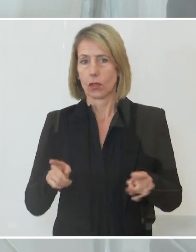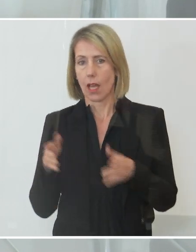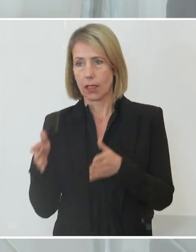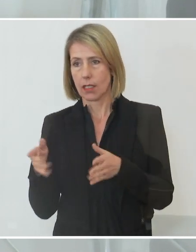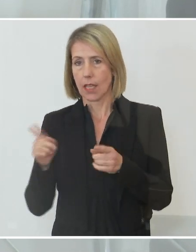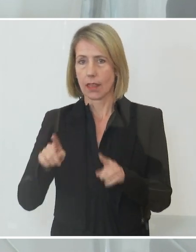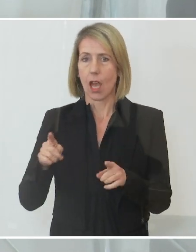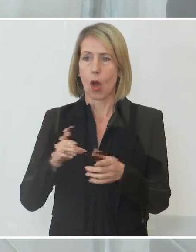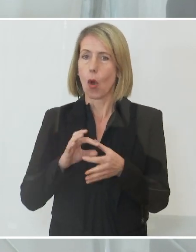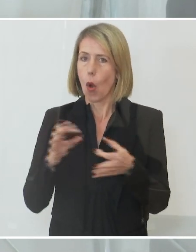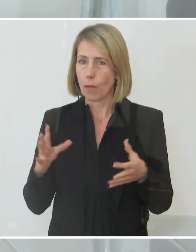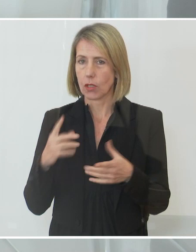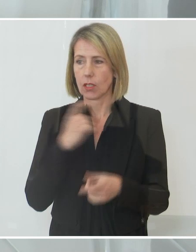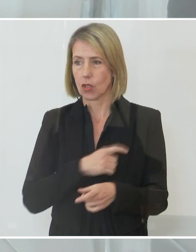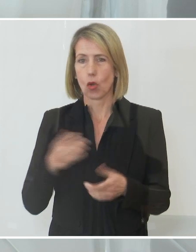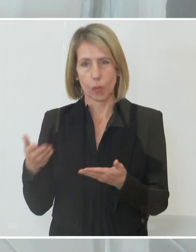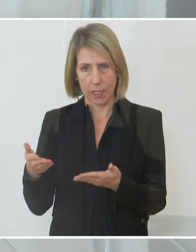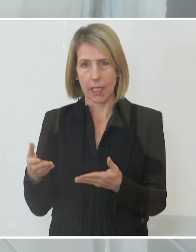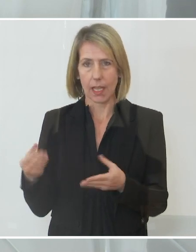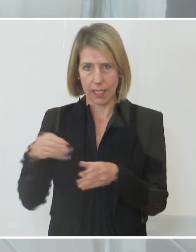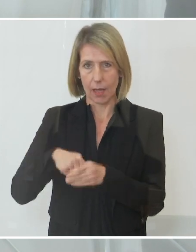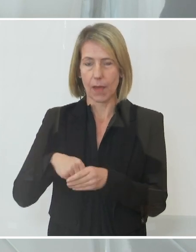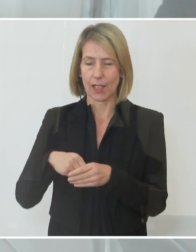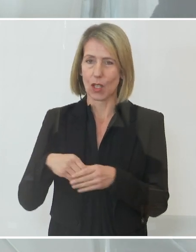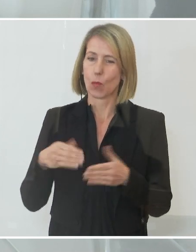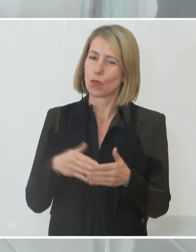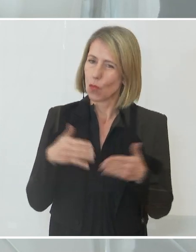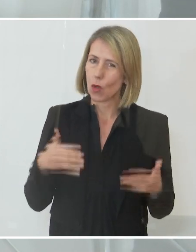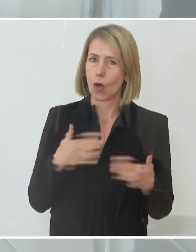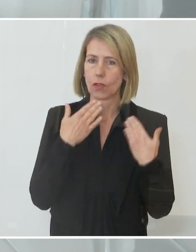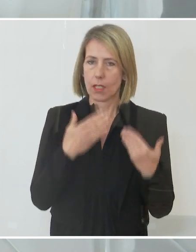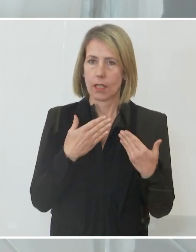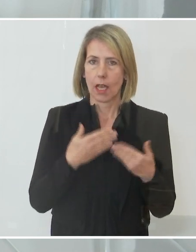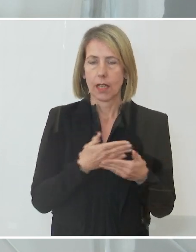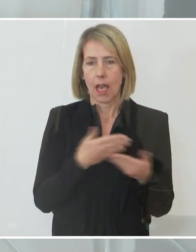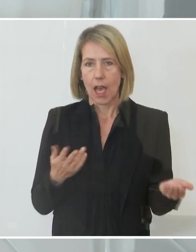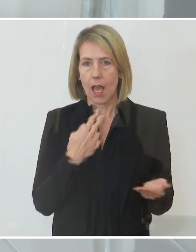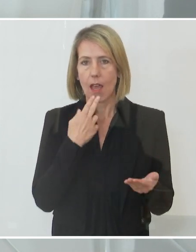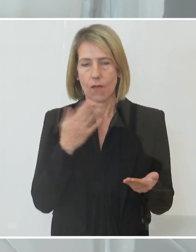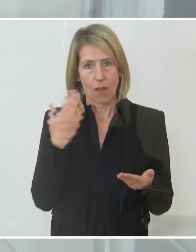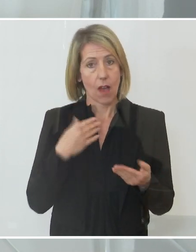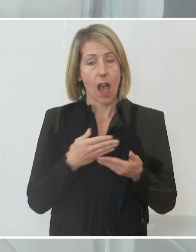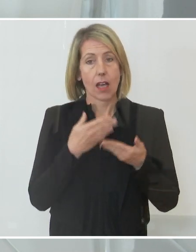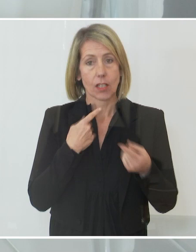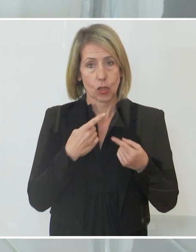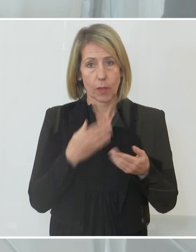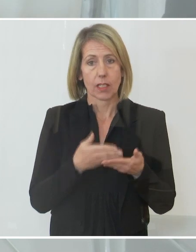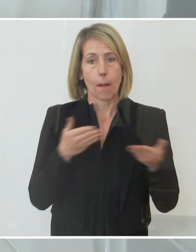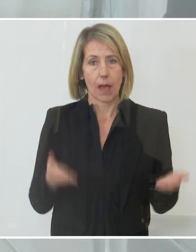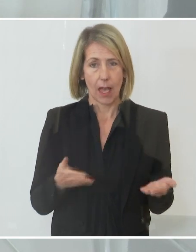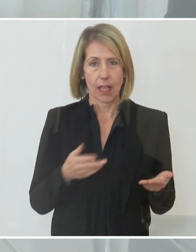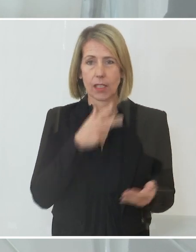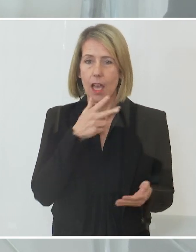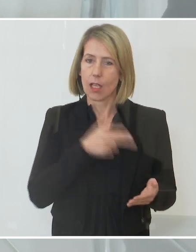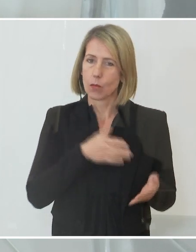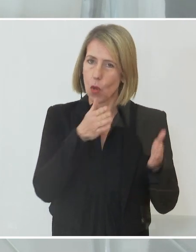Oppositionsparteien. Und ein großes Danke da an alle, die gesprächsbereit waren, von SPÖ-Se